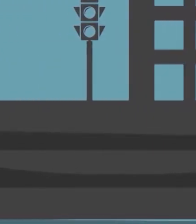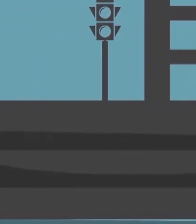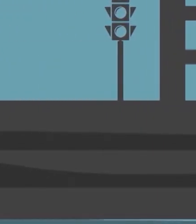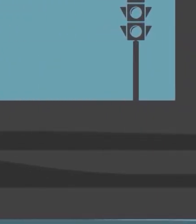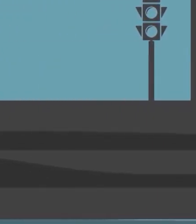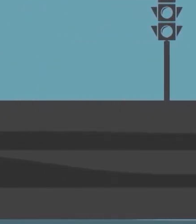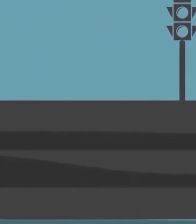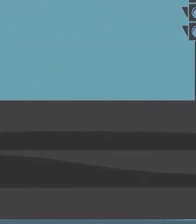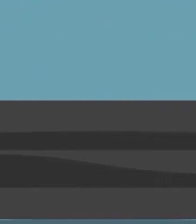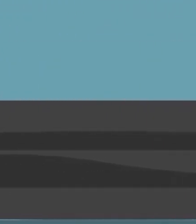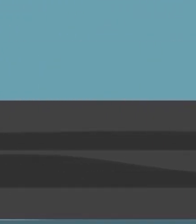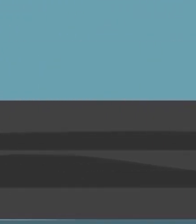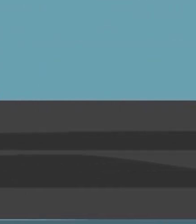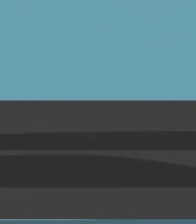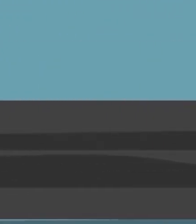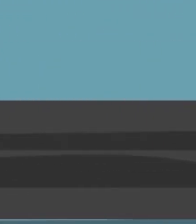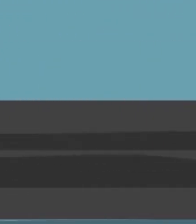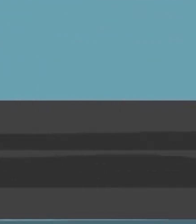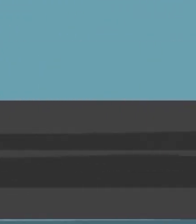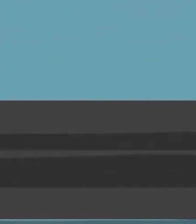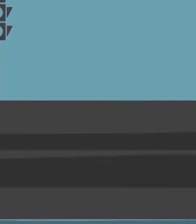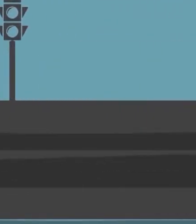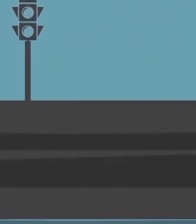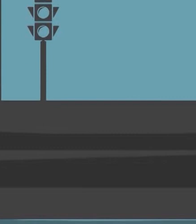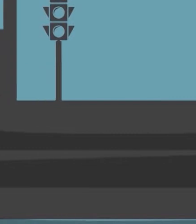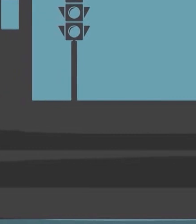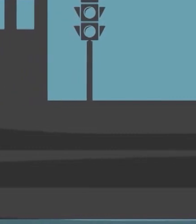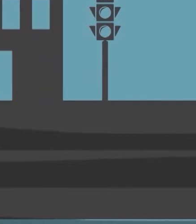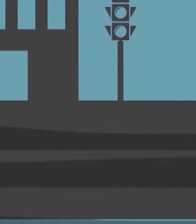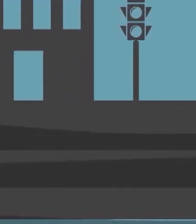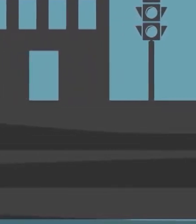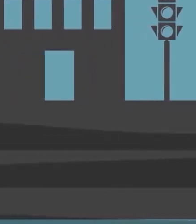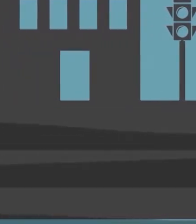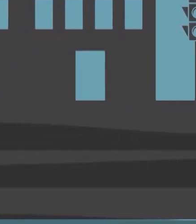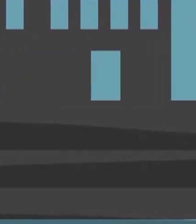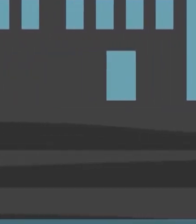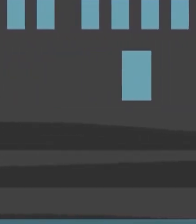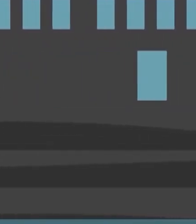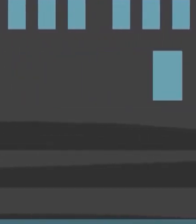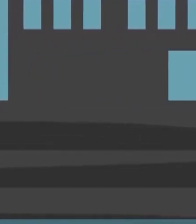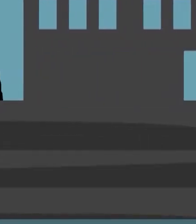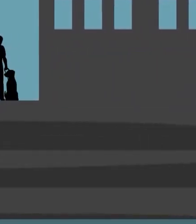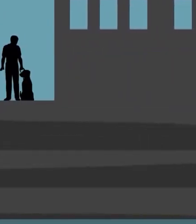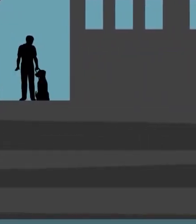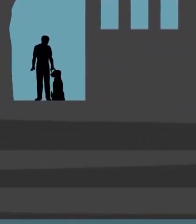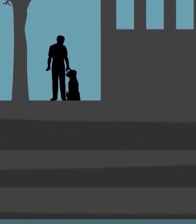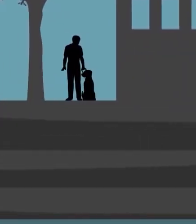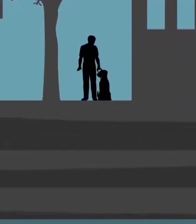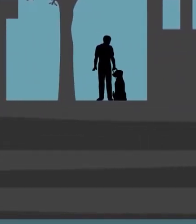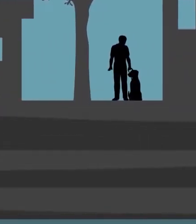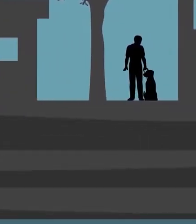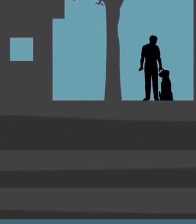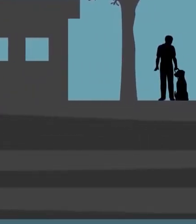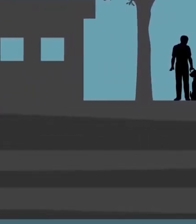I can do anything, I can reach any goal today I can do what I